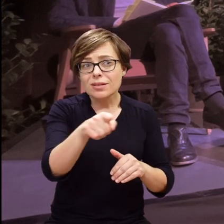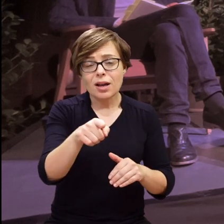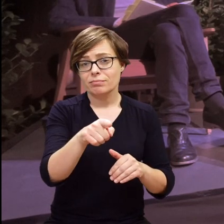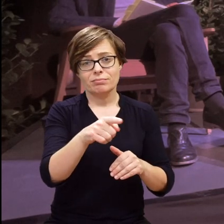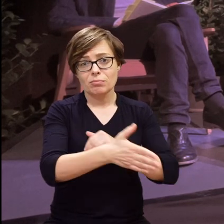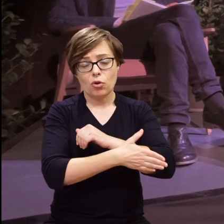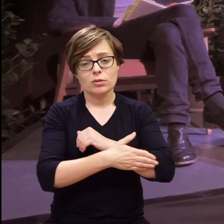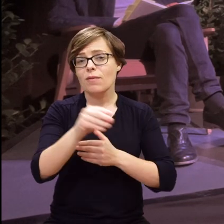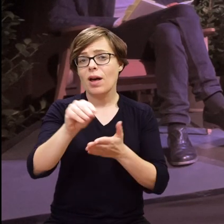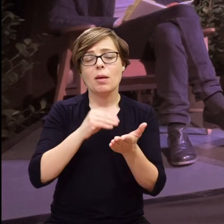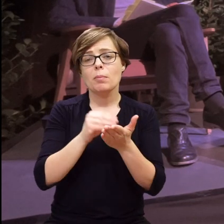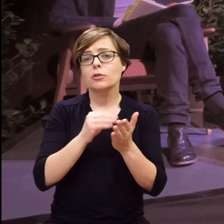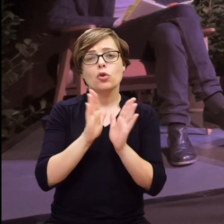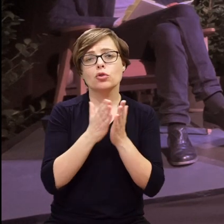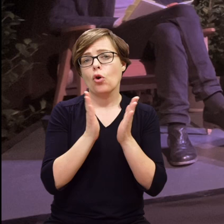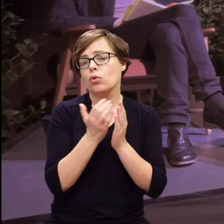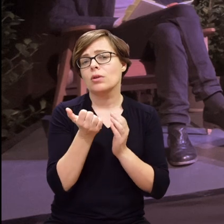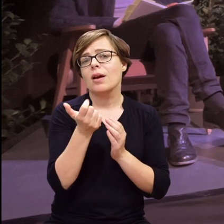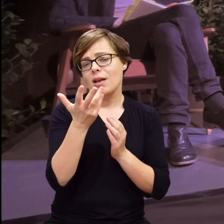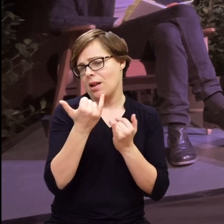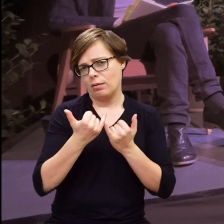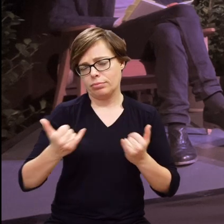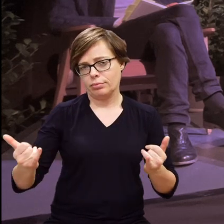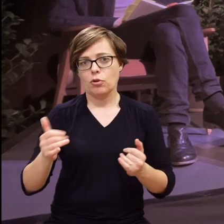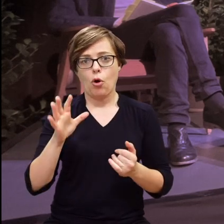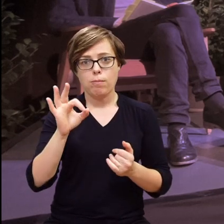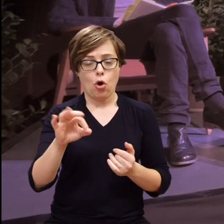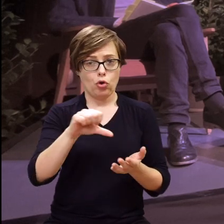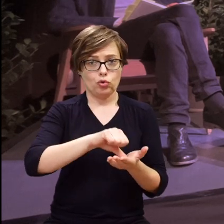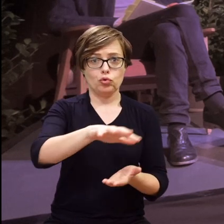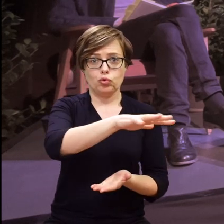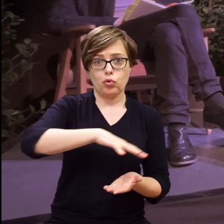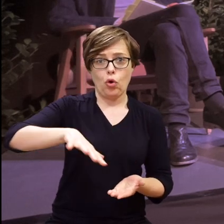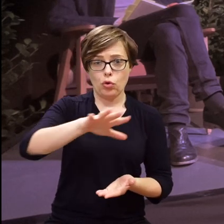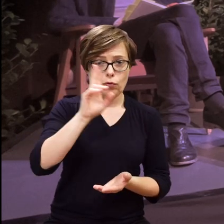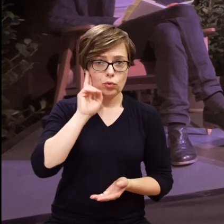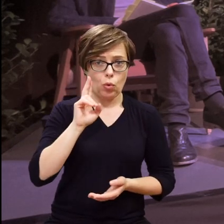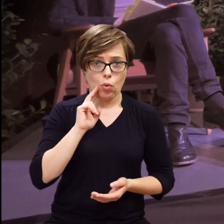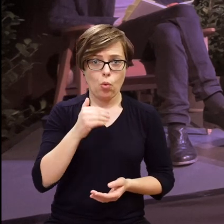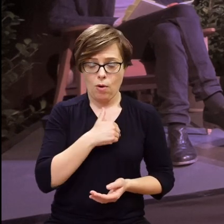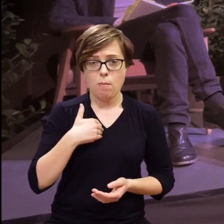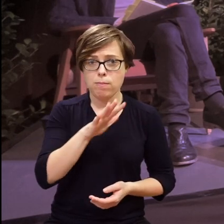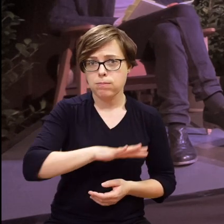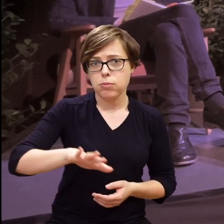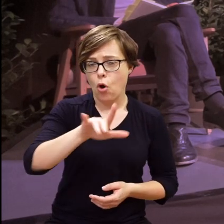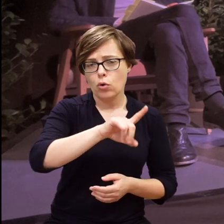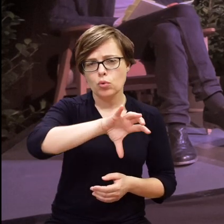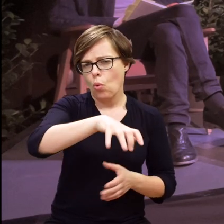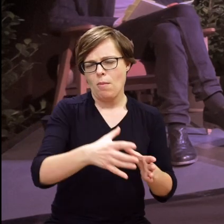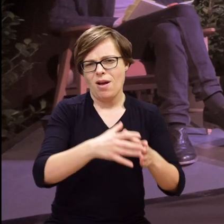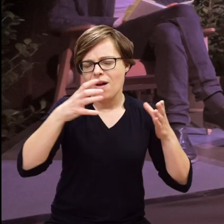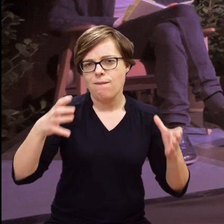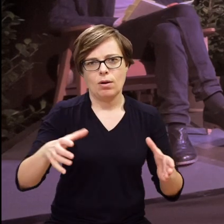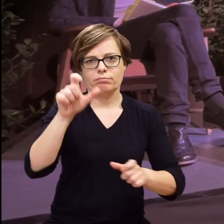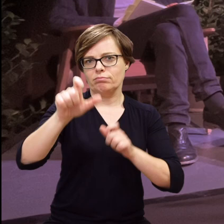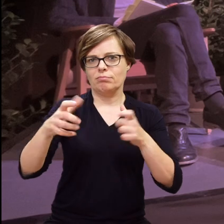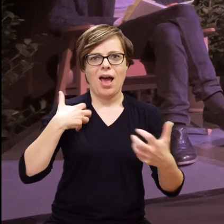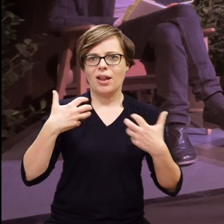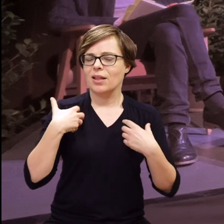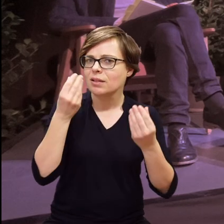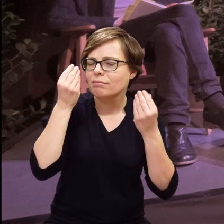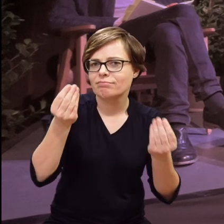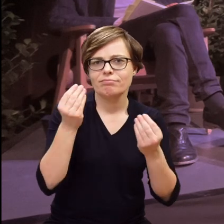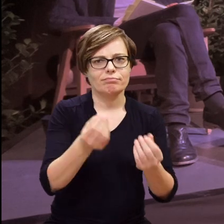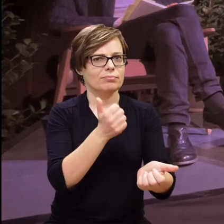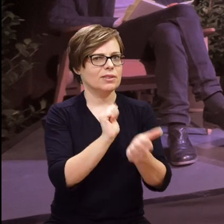można by było napisać kilka różnych książek, bo przecież środowisko osób głuchych w Polsce to jest bardzo duża grupa. To są